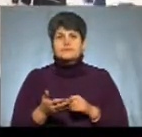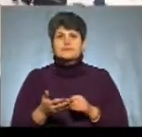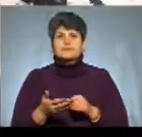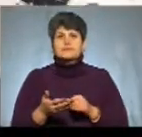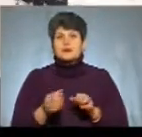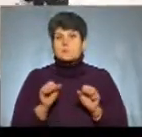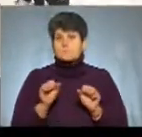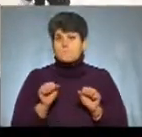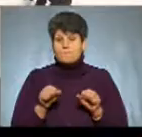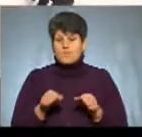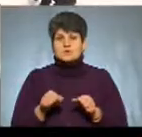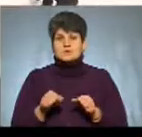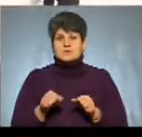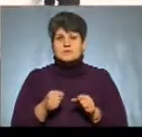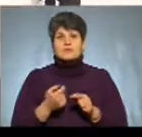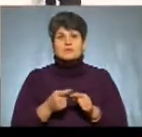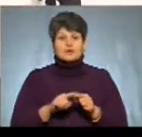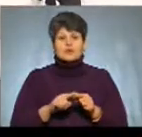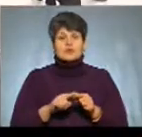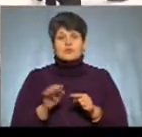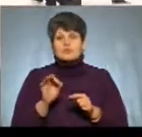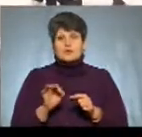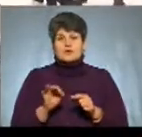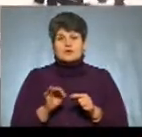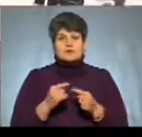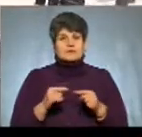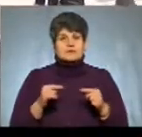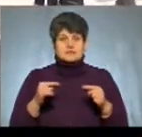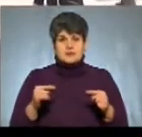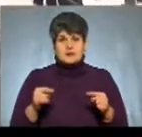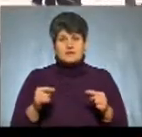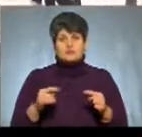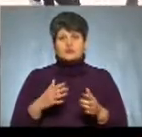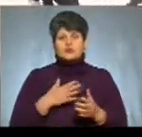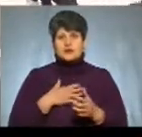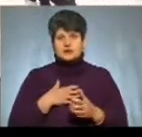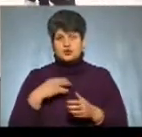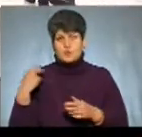Можна по-всякому до нашого президента